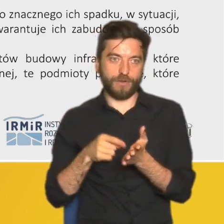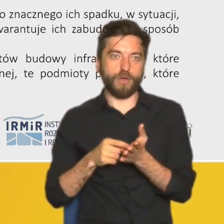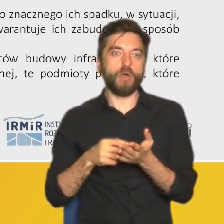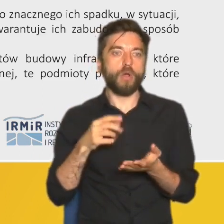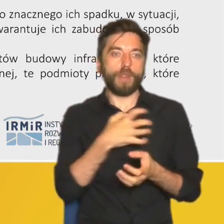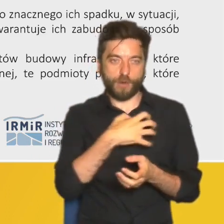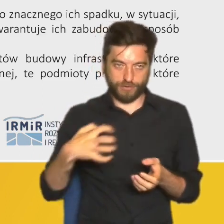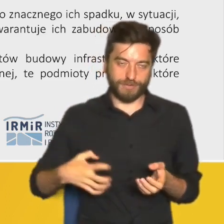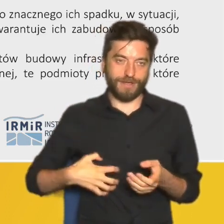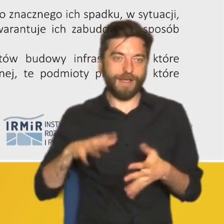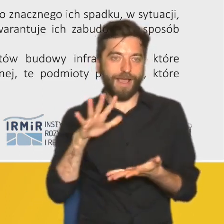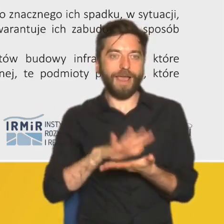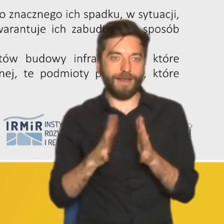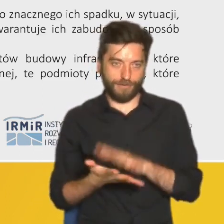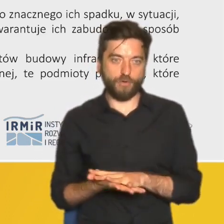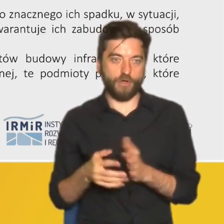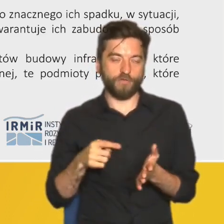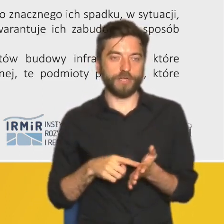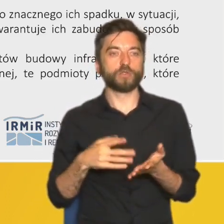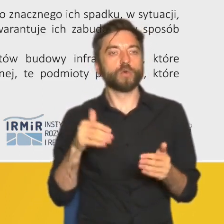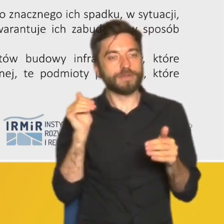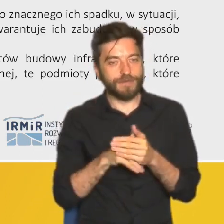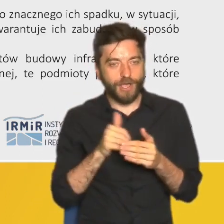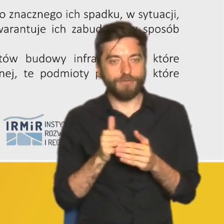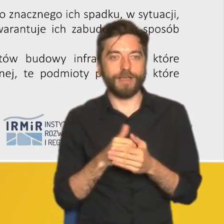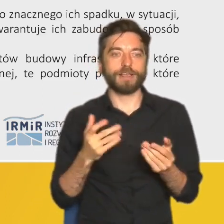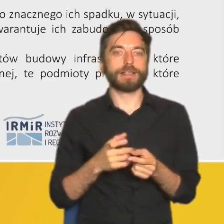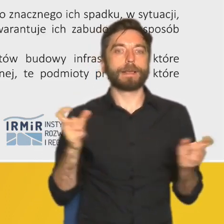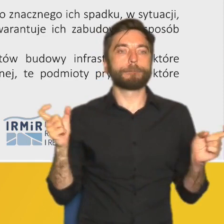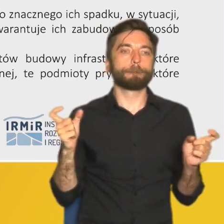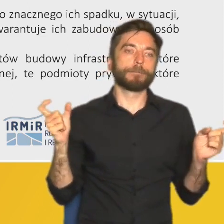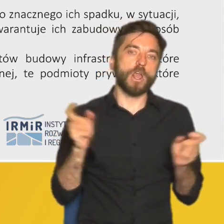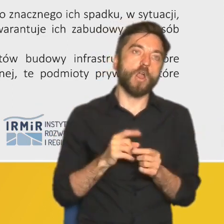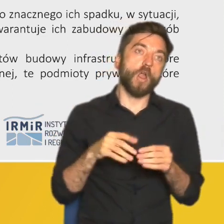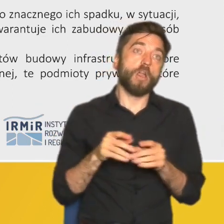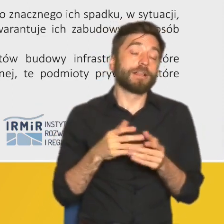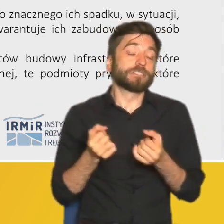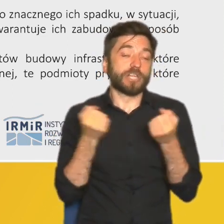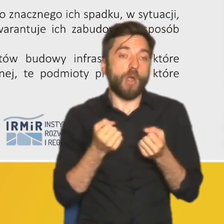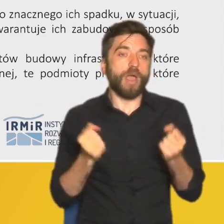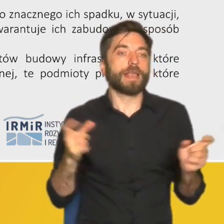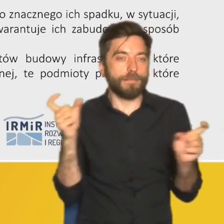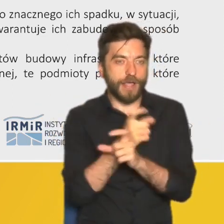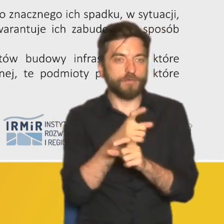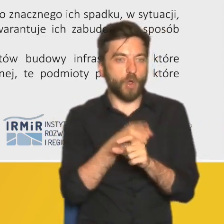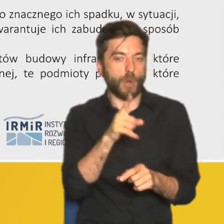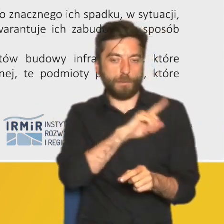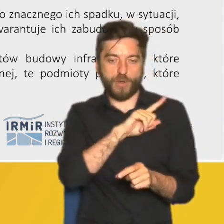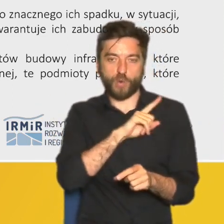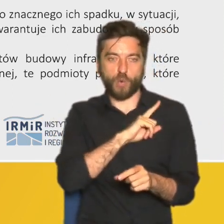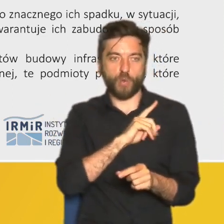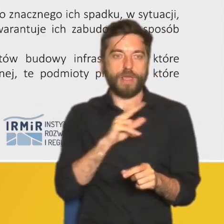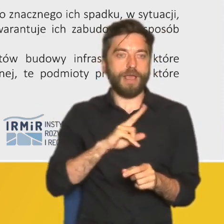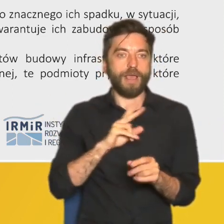rynkowej przy oczywiście zachowaniu funkcji państwa jako pewnego strażnika ładu przestrzennego strażnika